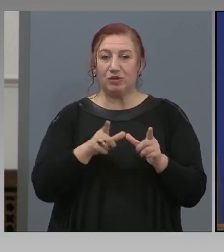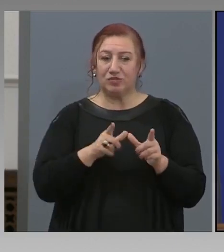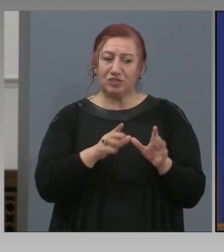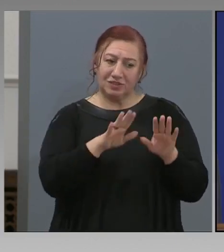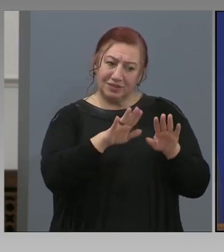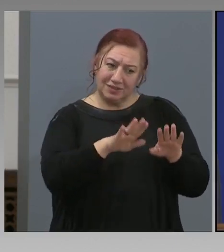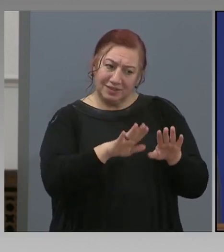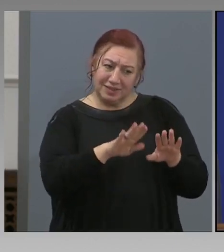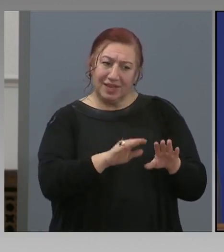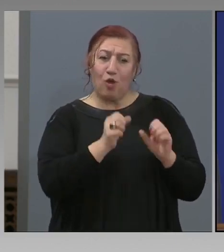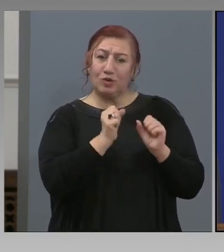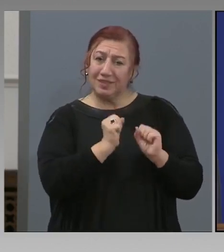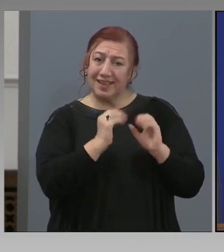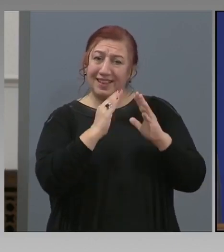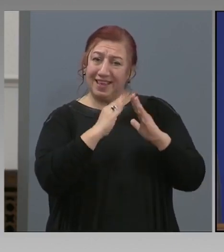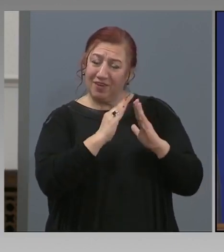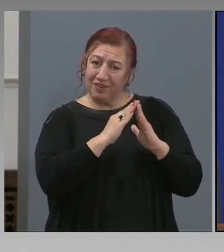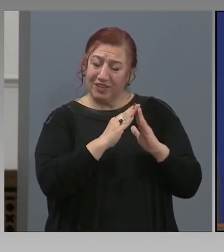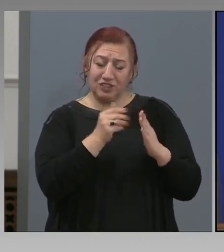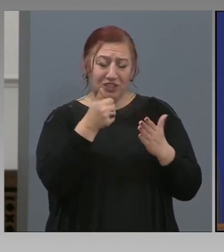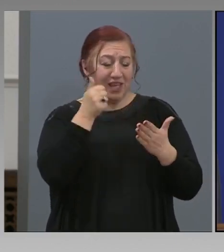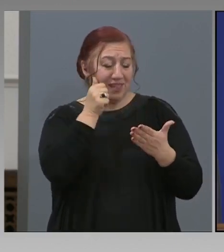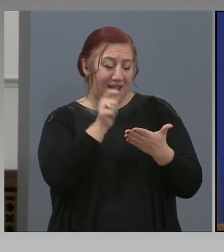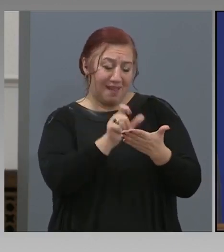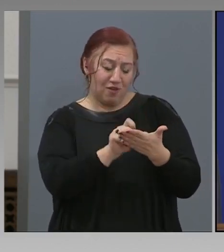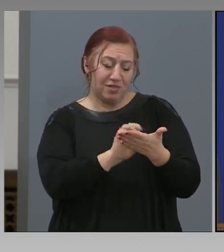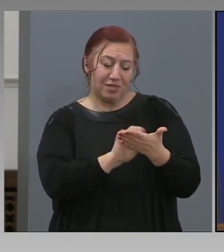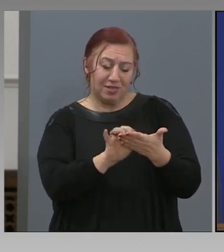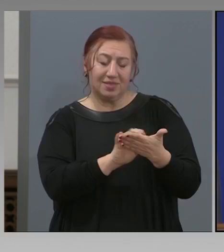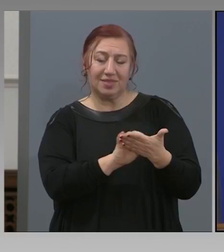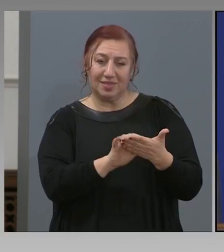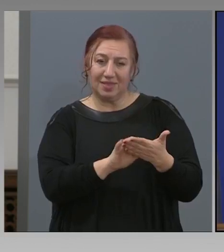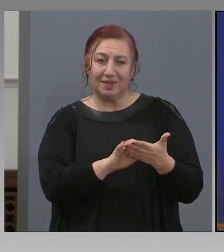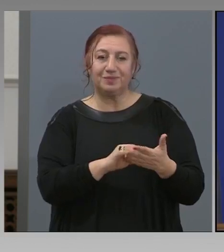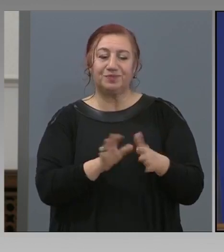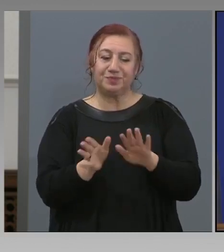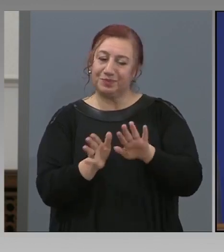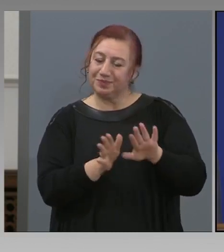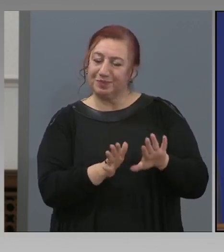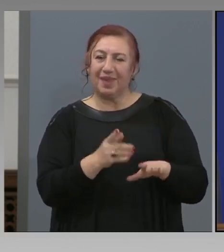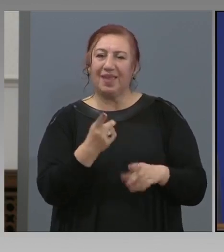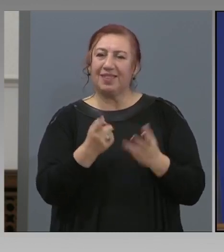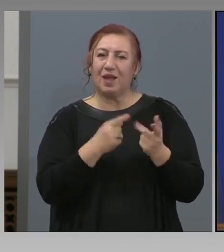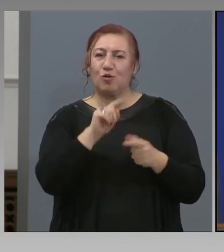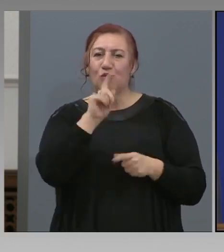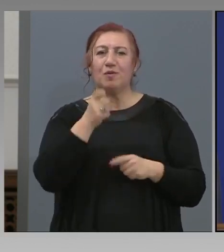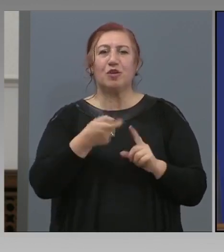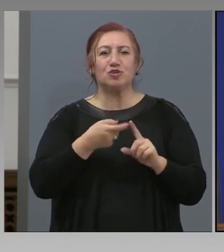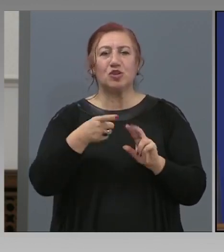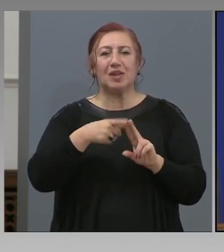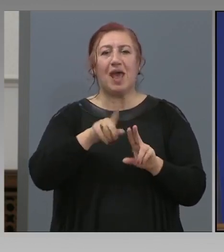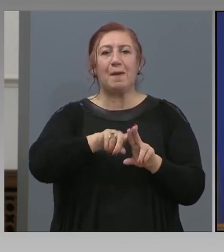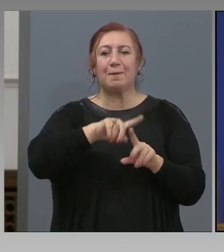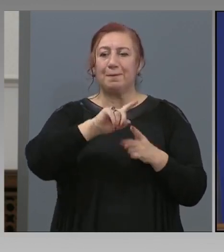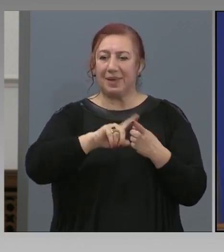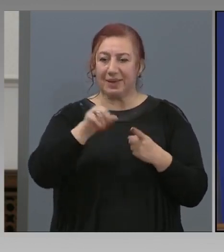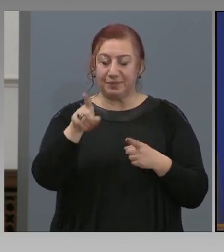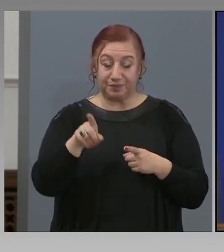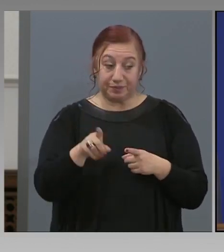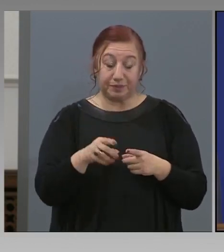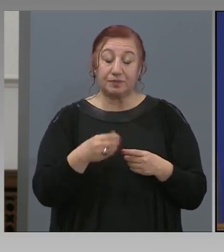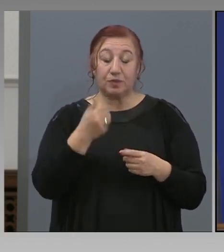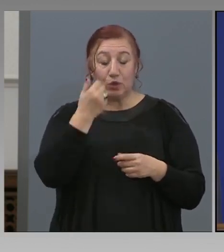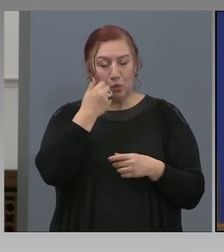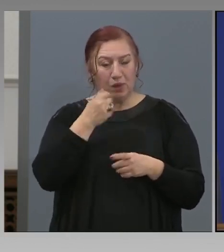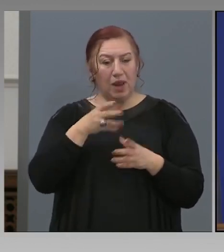цъкайте на приложението за мирата. няколко въпроса от ПИК, може ли, господин премиер? Първият това само хора, които